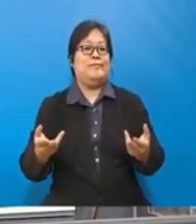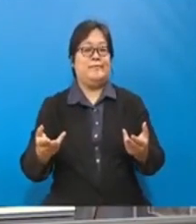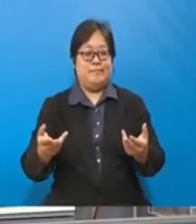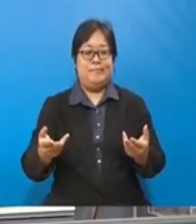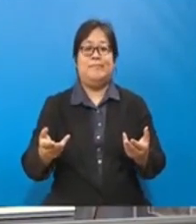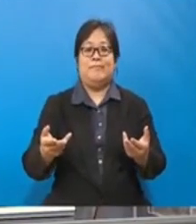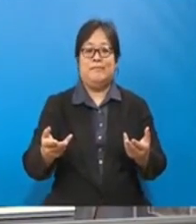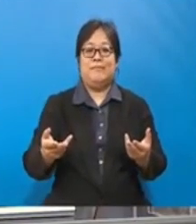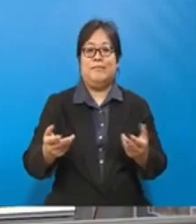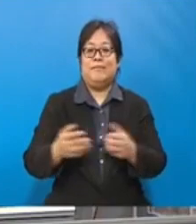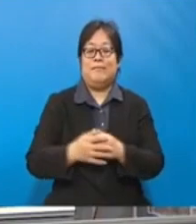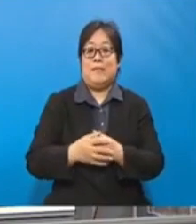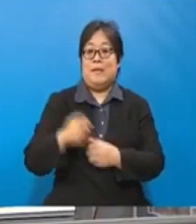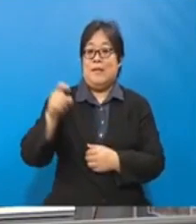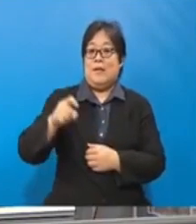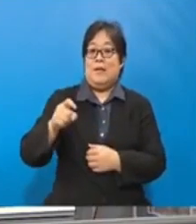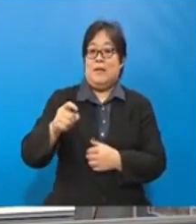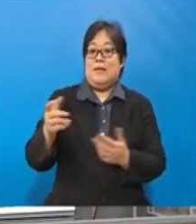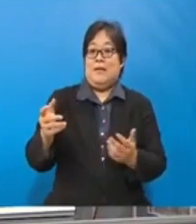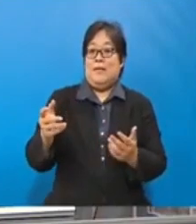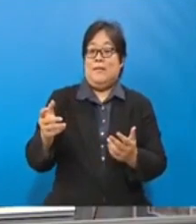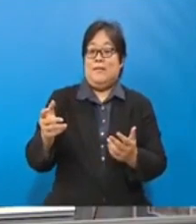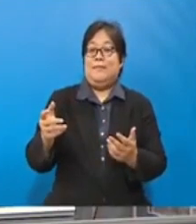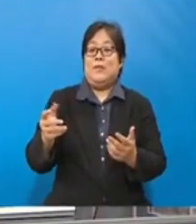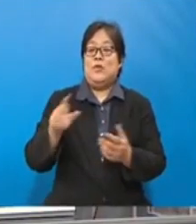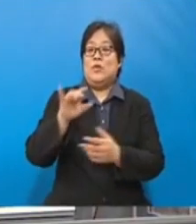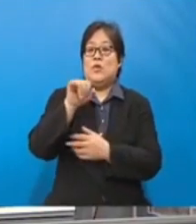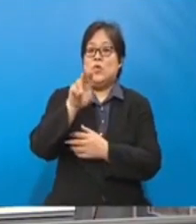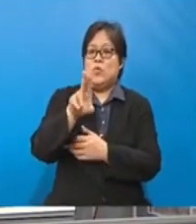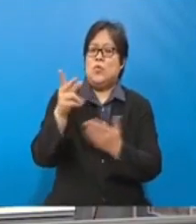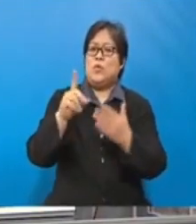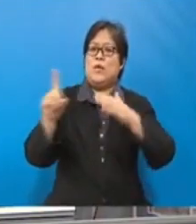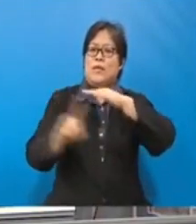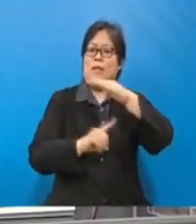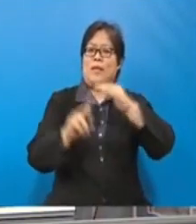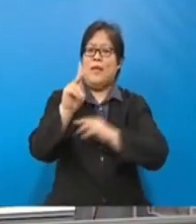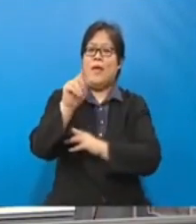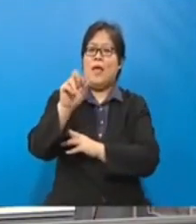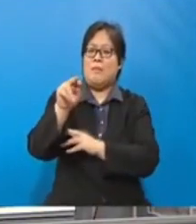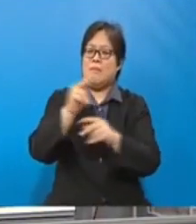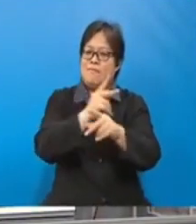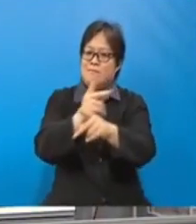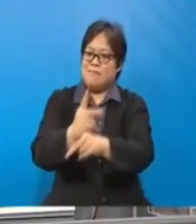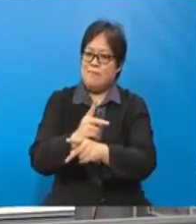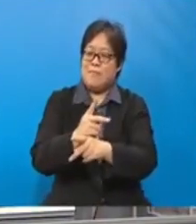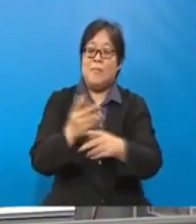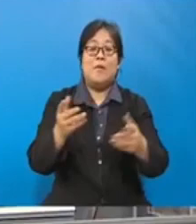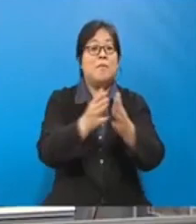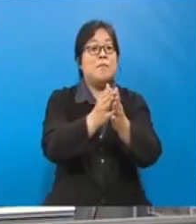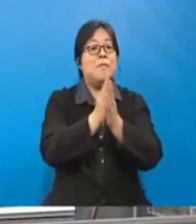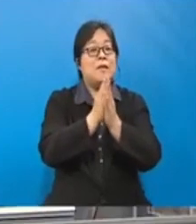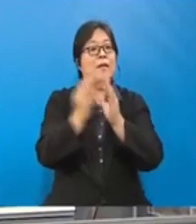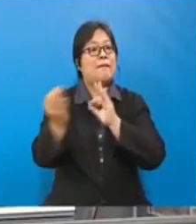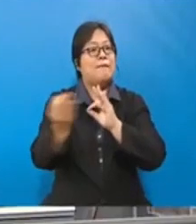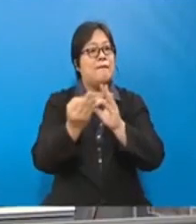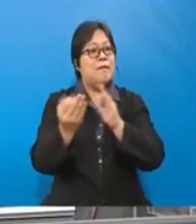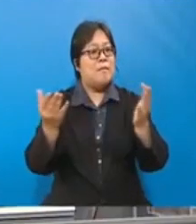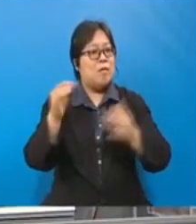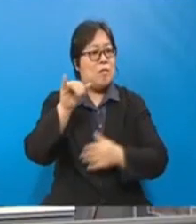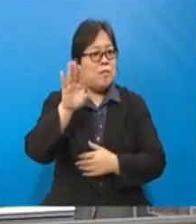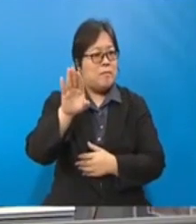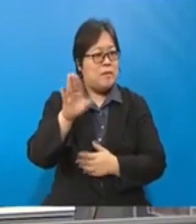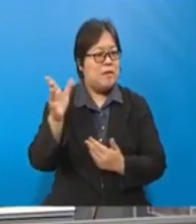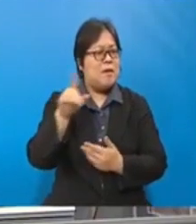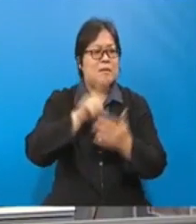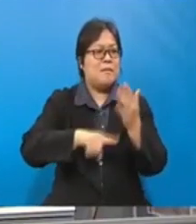memastikan isu atau dasar karbon ini dipelihara. Saya mohon maklum balas yang berhormat